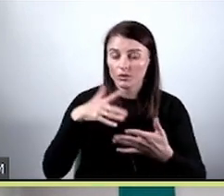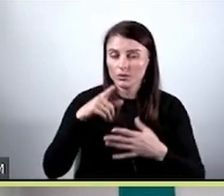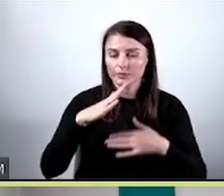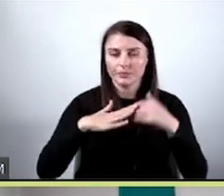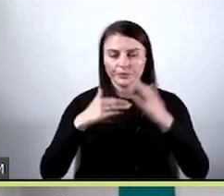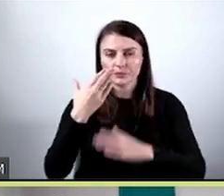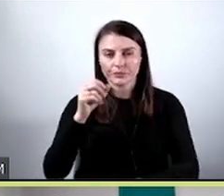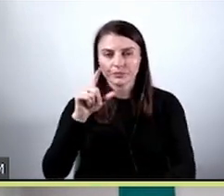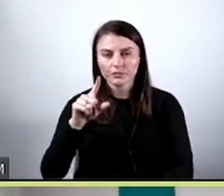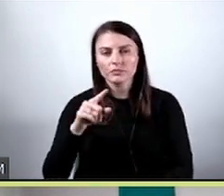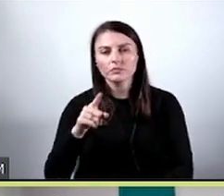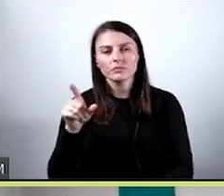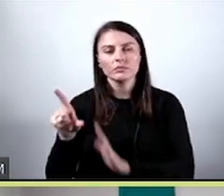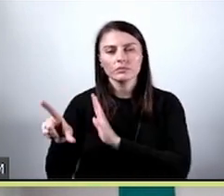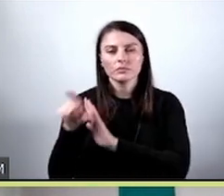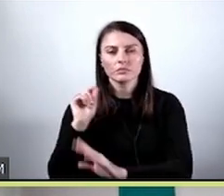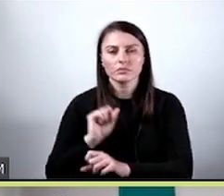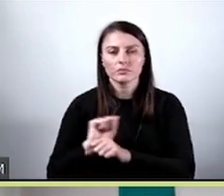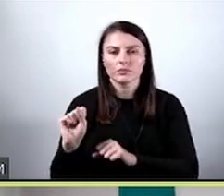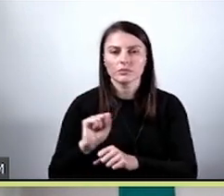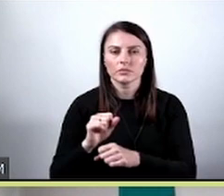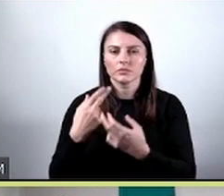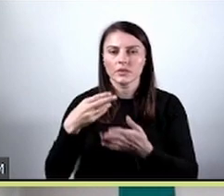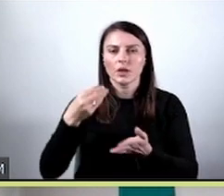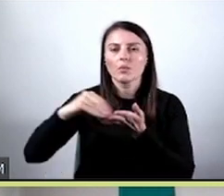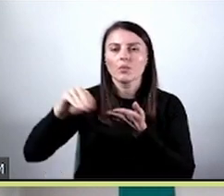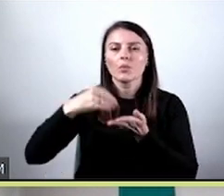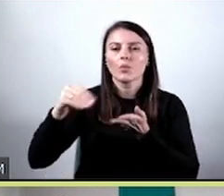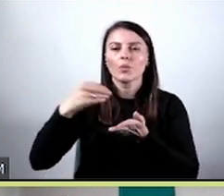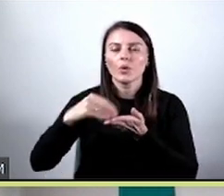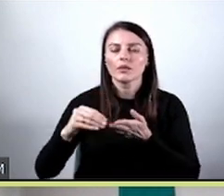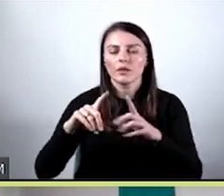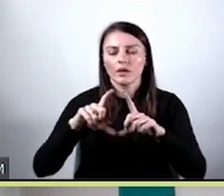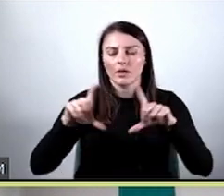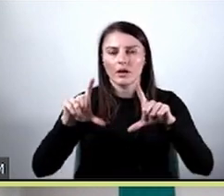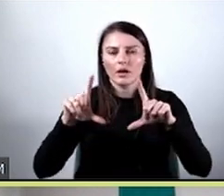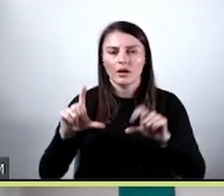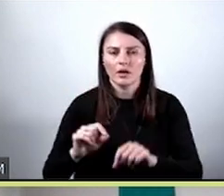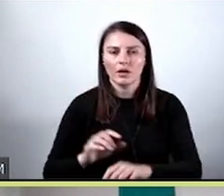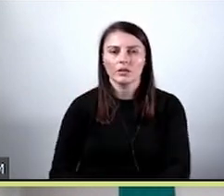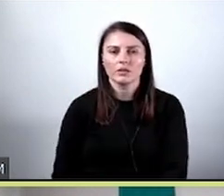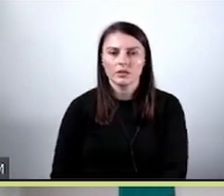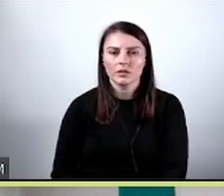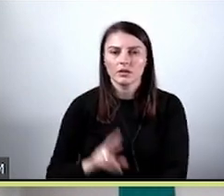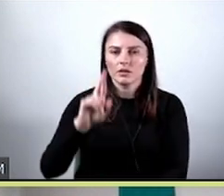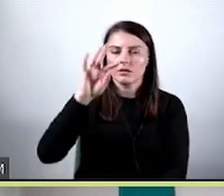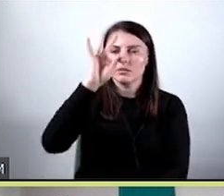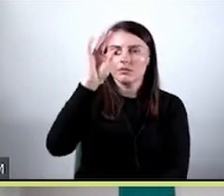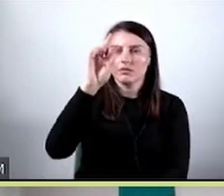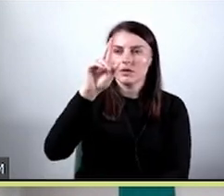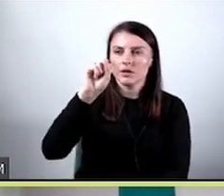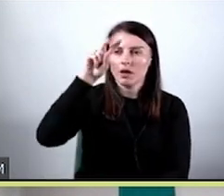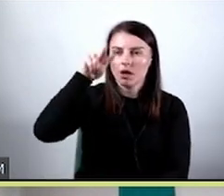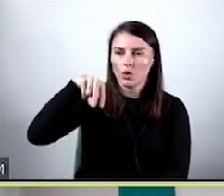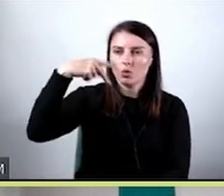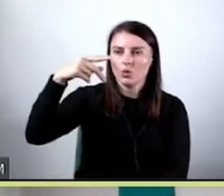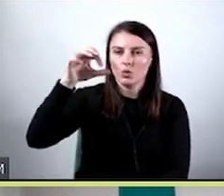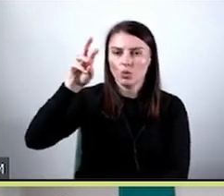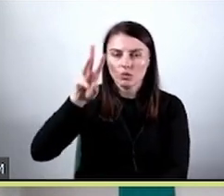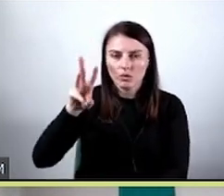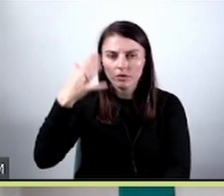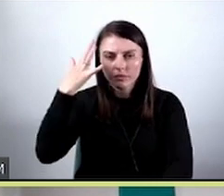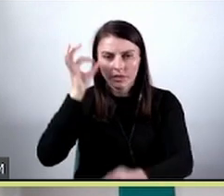Weźmy sobie jako przykład klasyfikację fraudów przy płatnościach kartami płatniczymi. I czy trafność 0,99 to jest dużo?